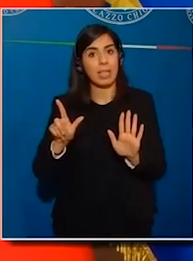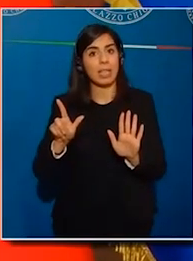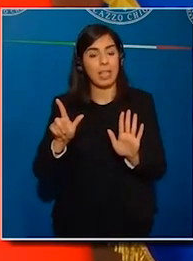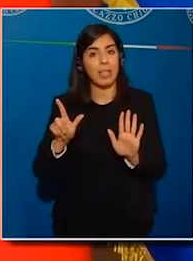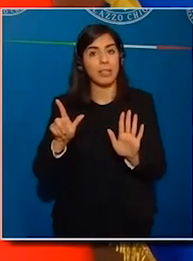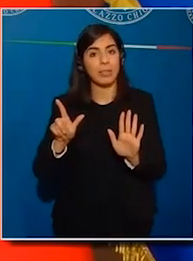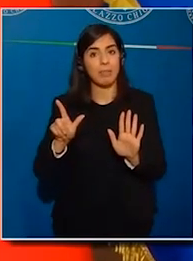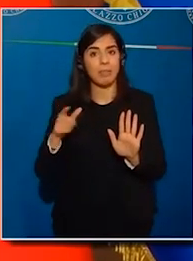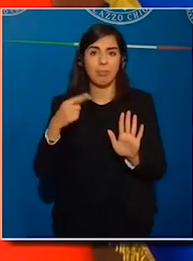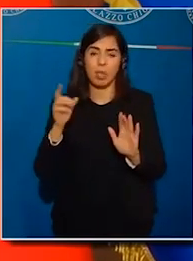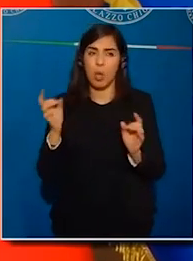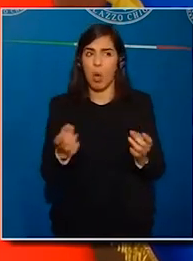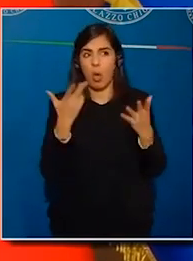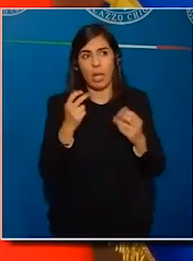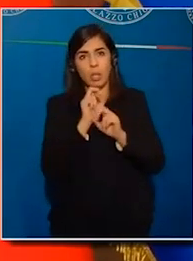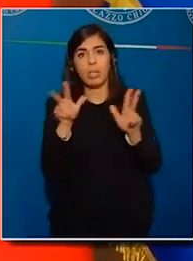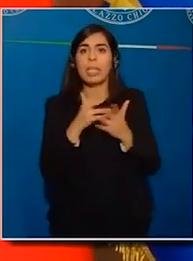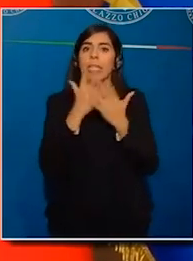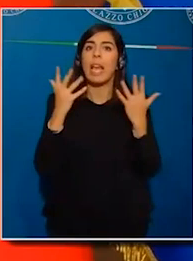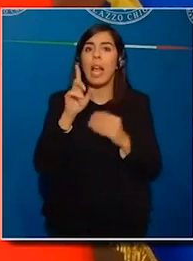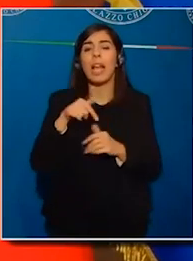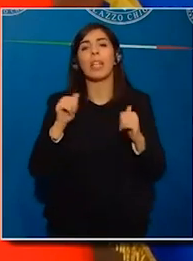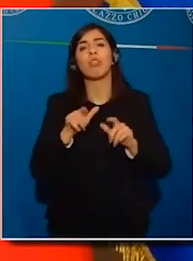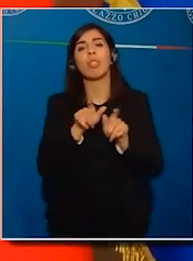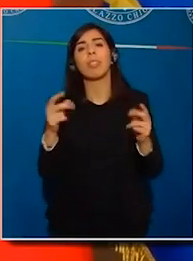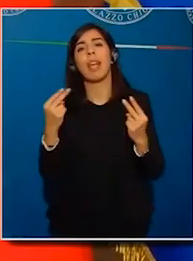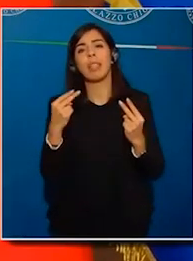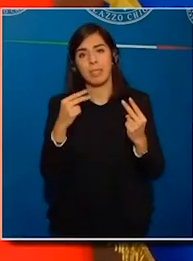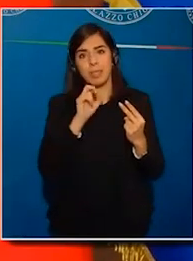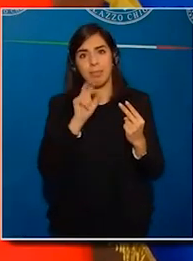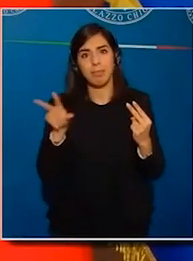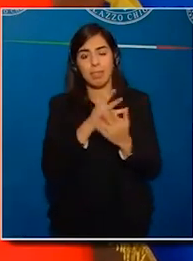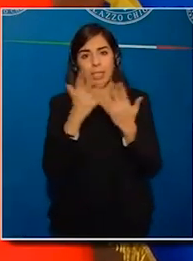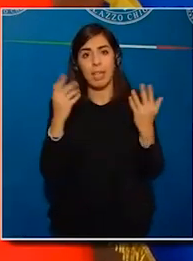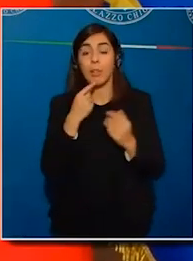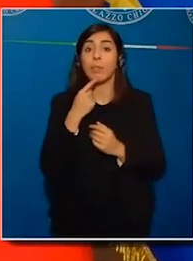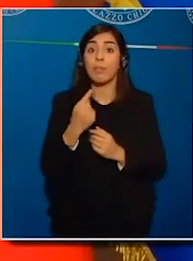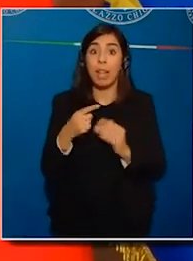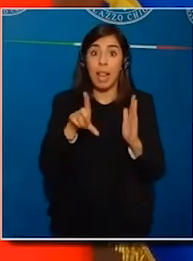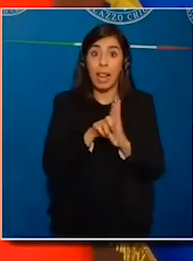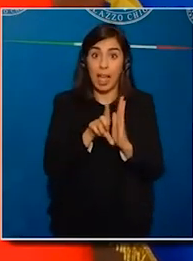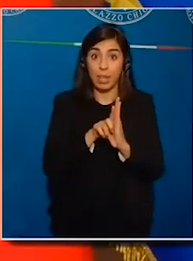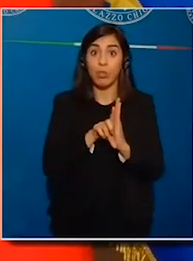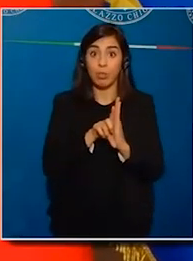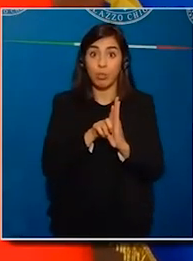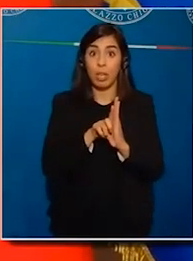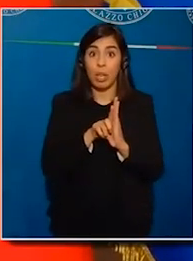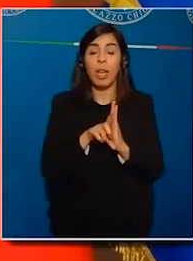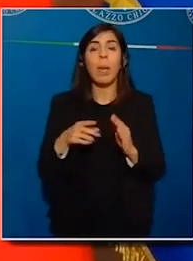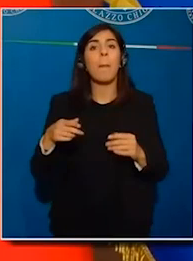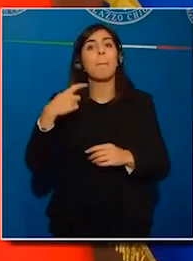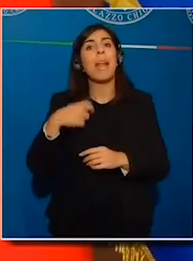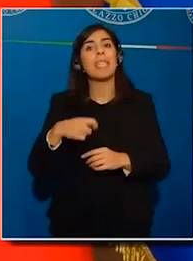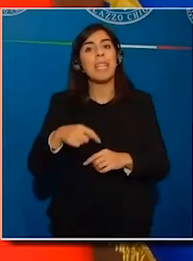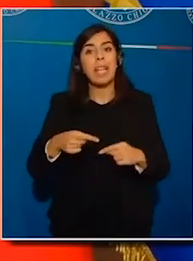approfittiamo per chiarirlo a tutti i cittadini, attribuisce al Presidente del Consiglio la responsabilità